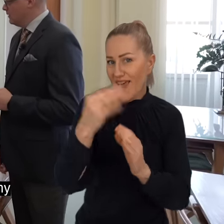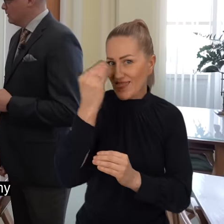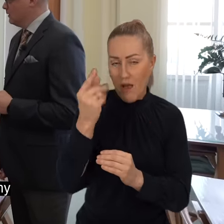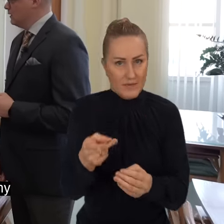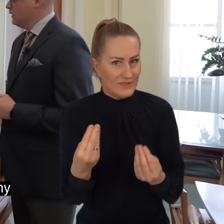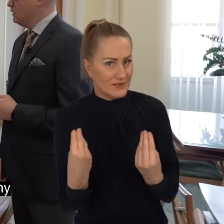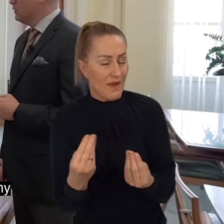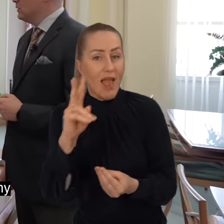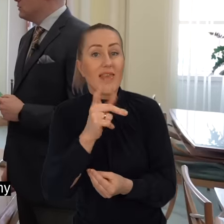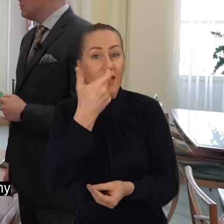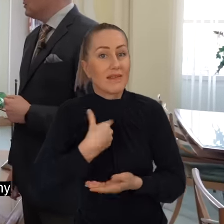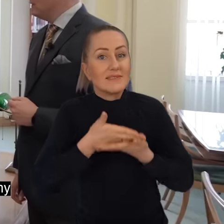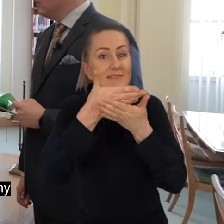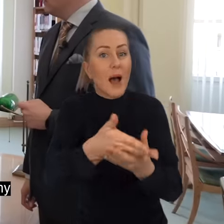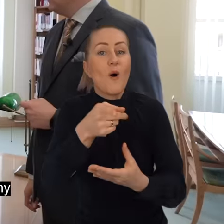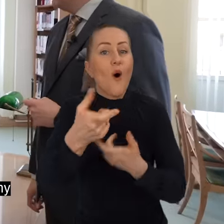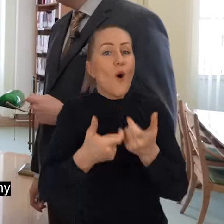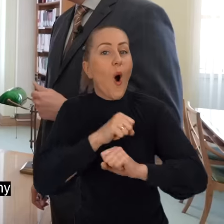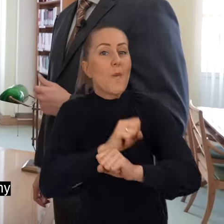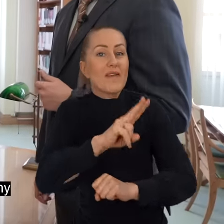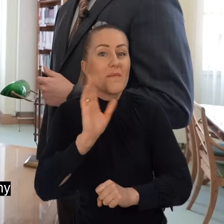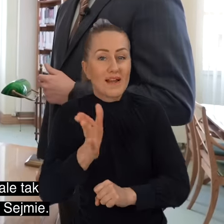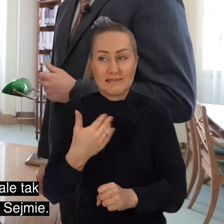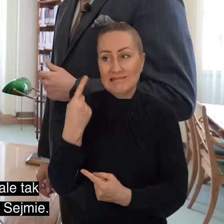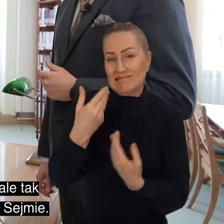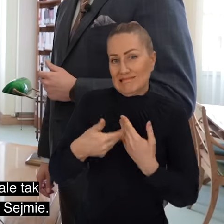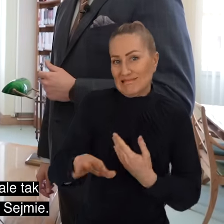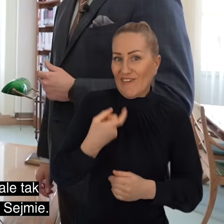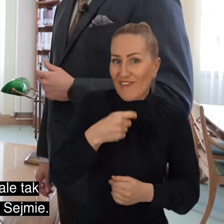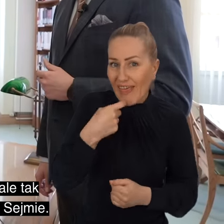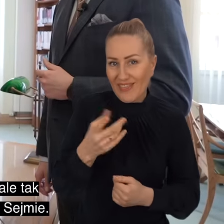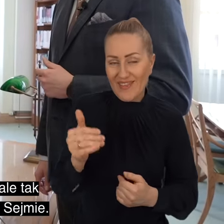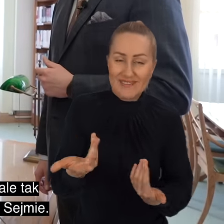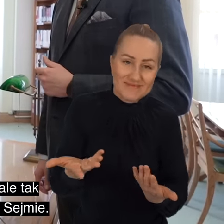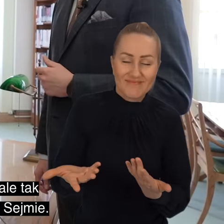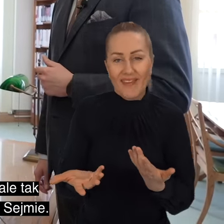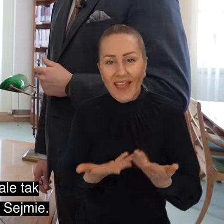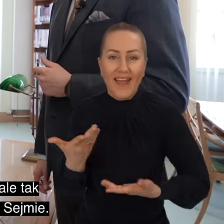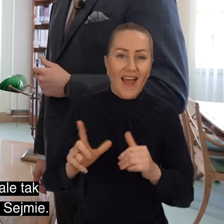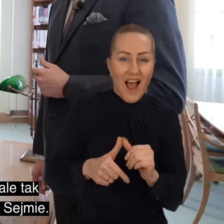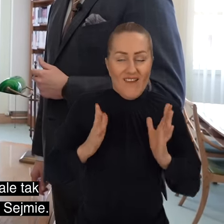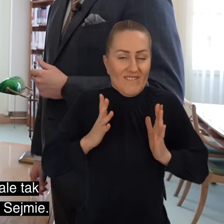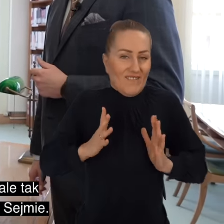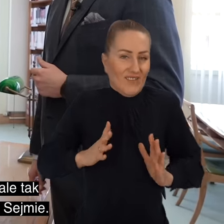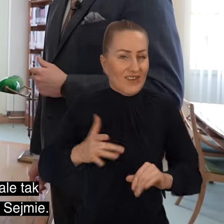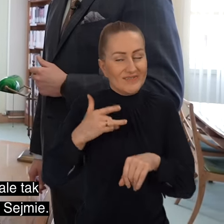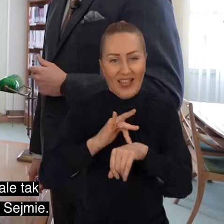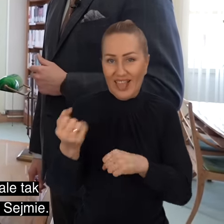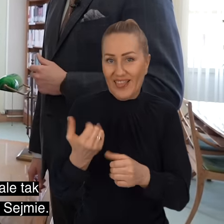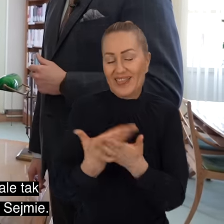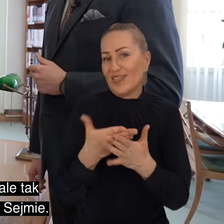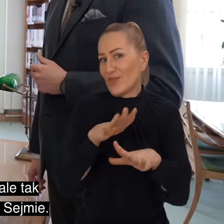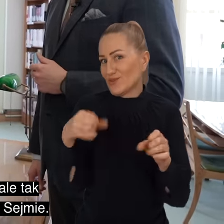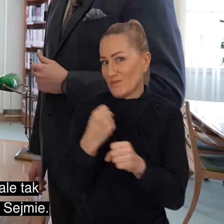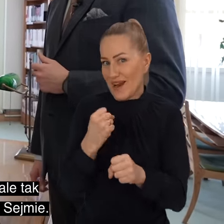Staj, ale kiedy będziemy zaproszeni na obronę? No mam nadzieję, że w kwietniu, ale tak wolno mi idzie, bo